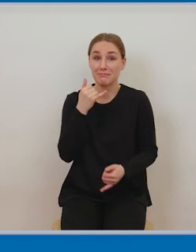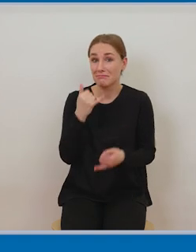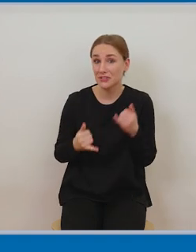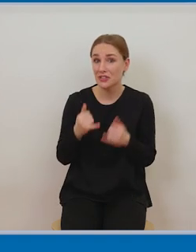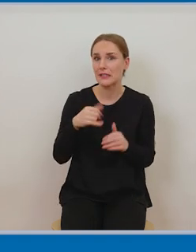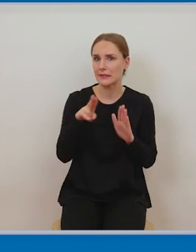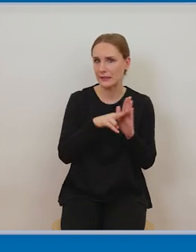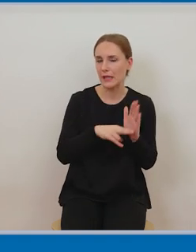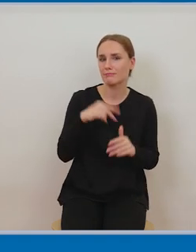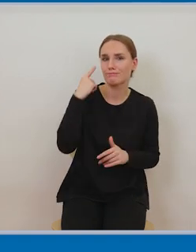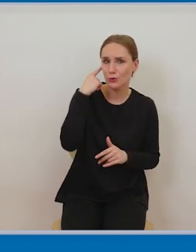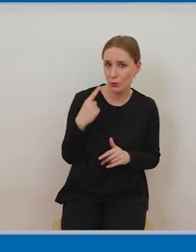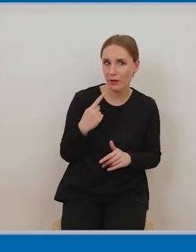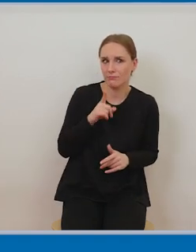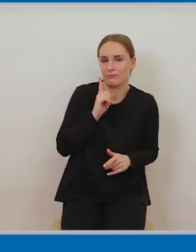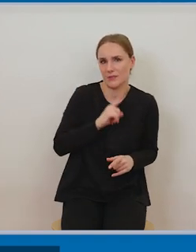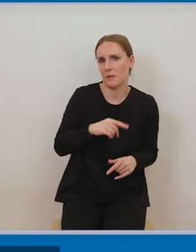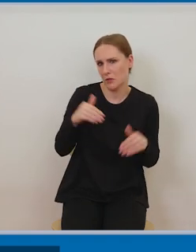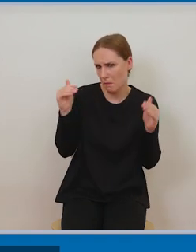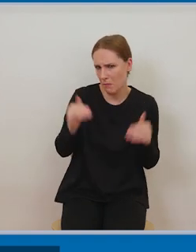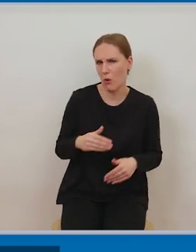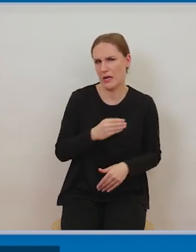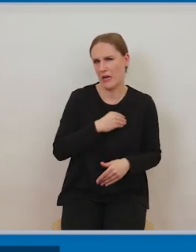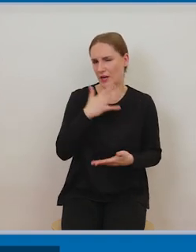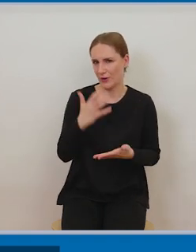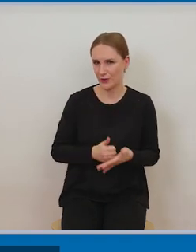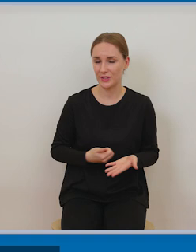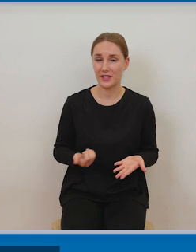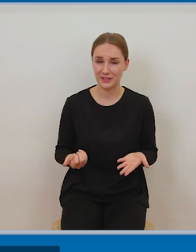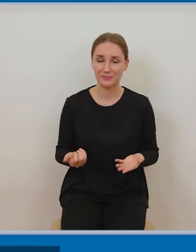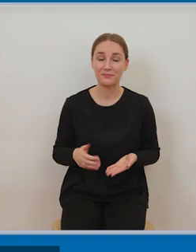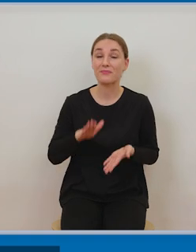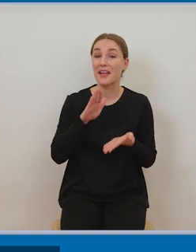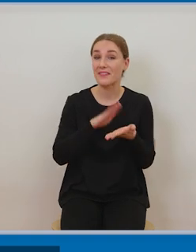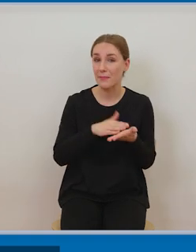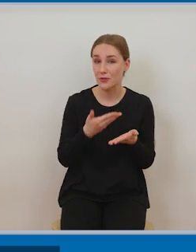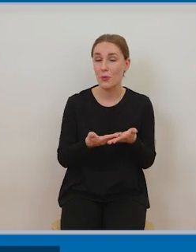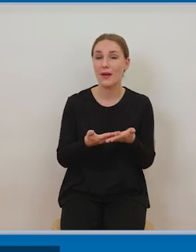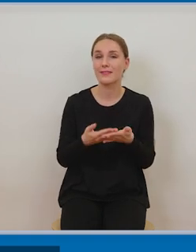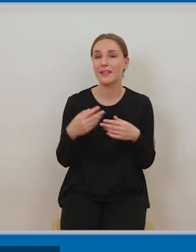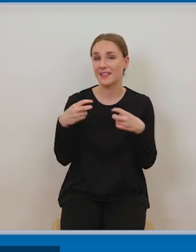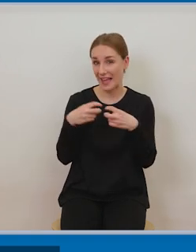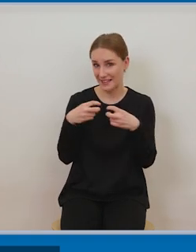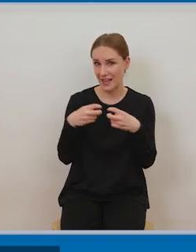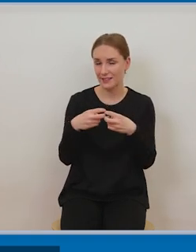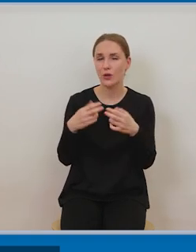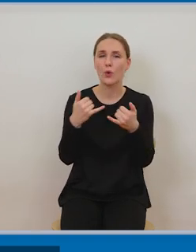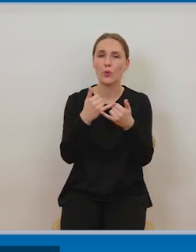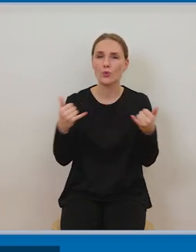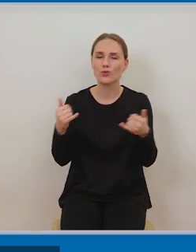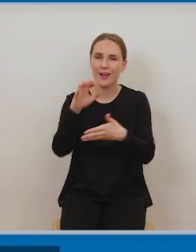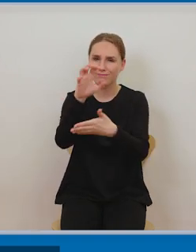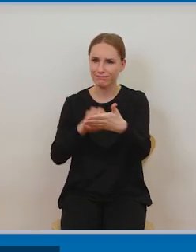na potrzeby tego żeby przygotować jakieś materiały douczyć się